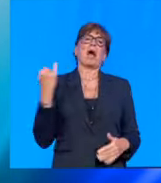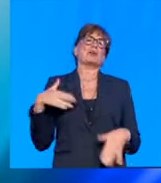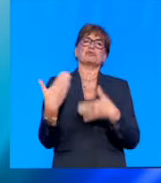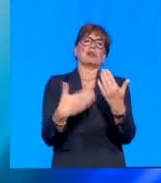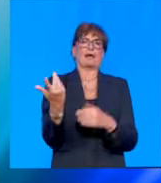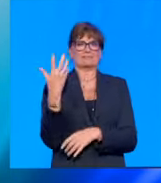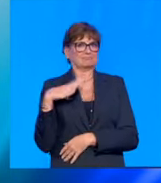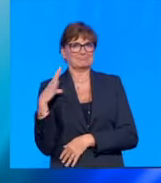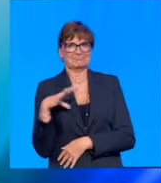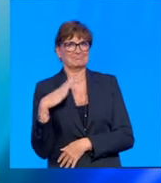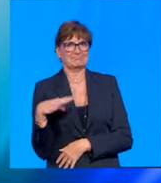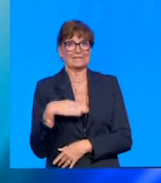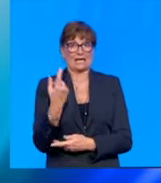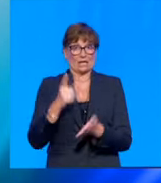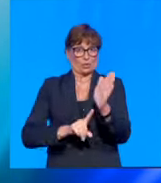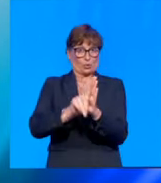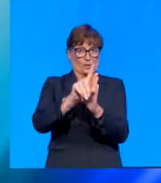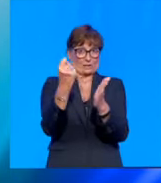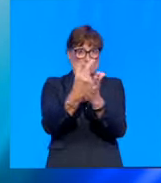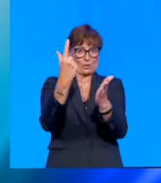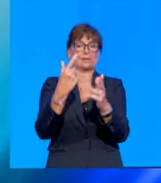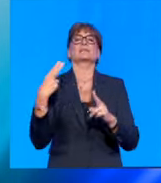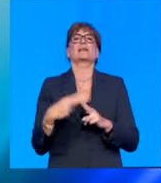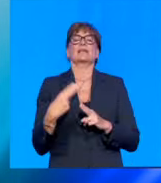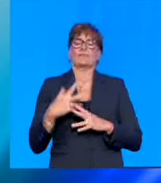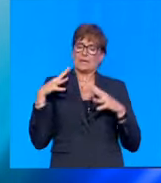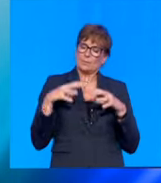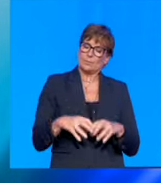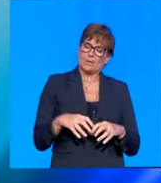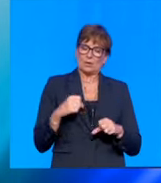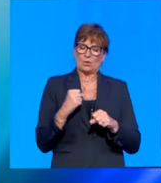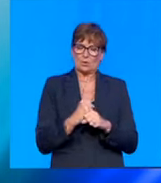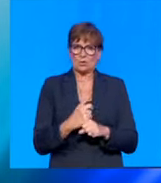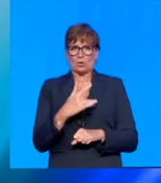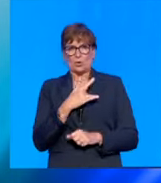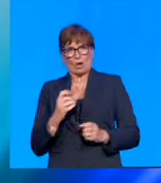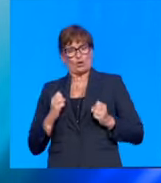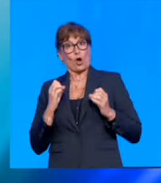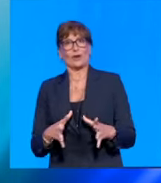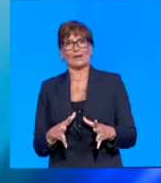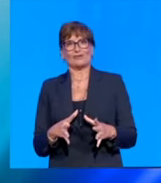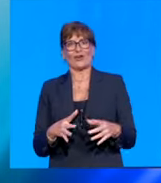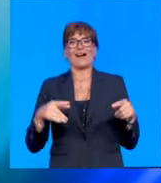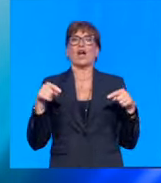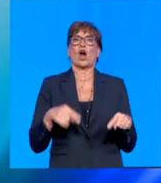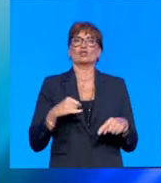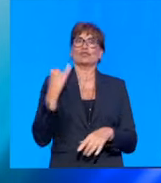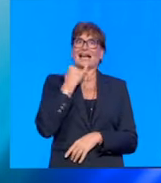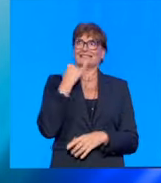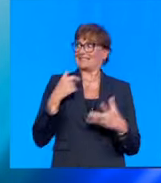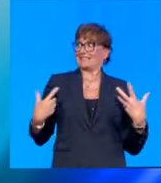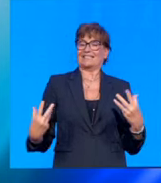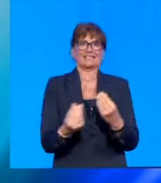per arrivare a ottenere risultati importanti serve impegno, dedizione, cuore e coraggio e oggi ad Assisi insieme